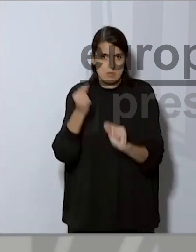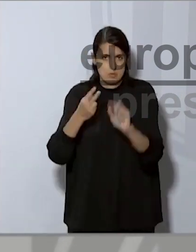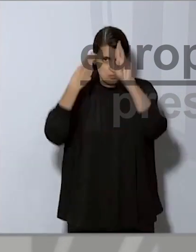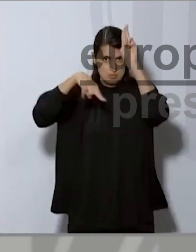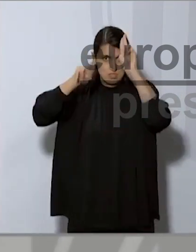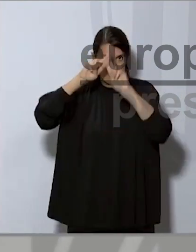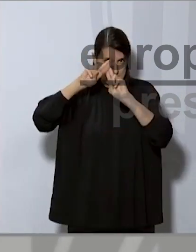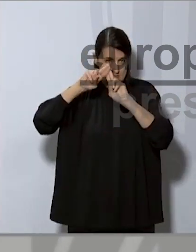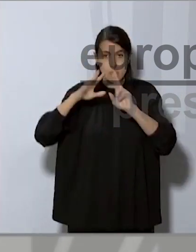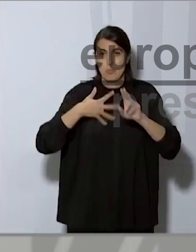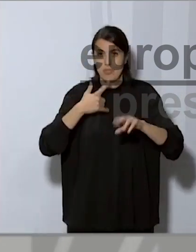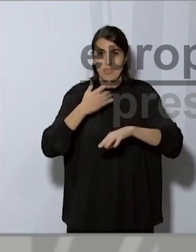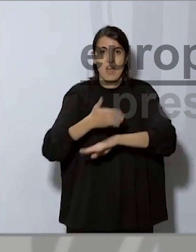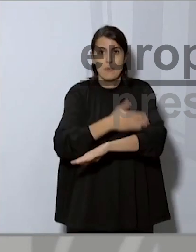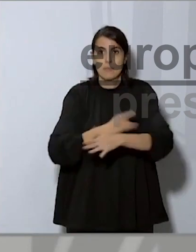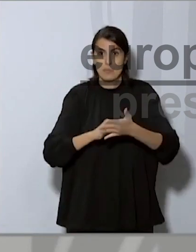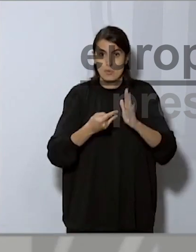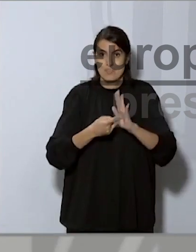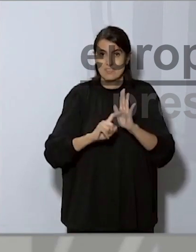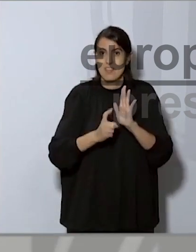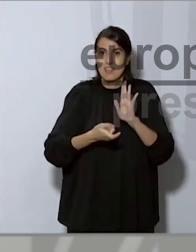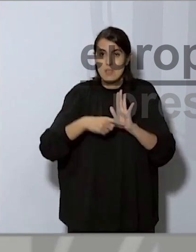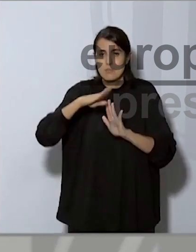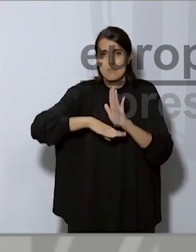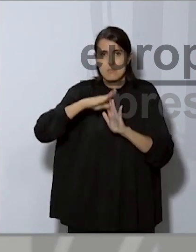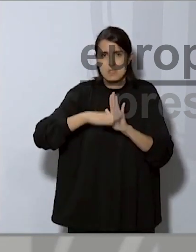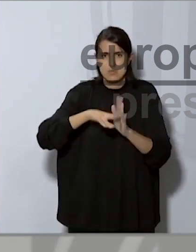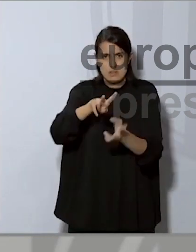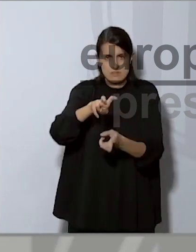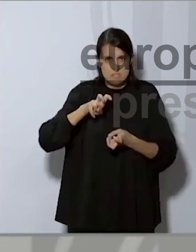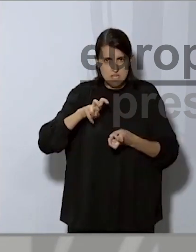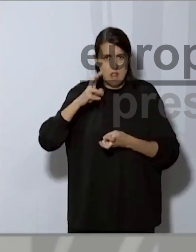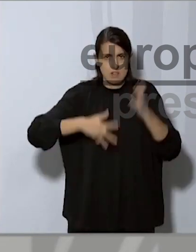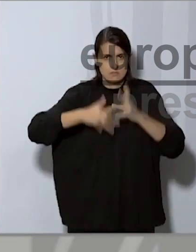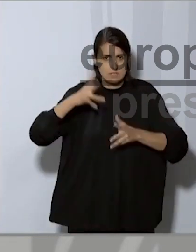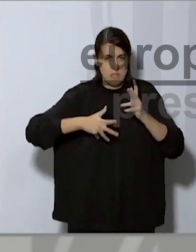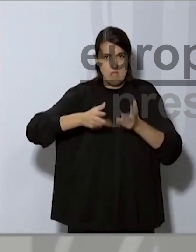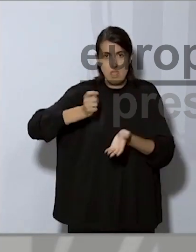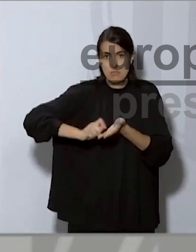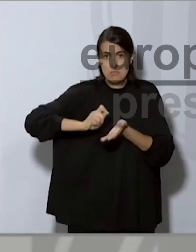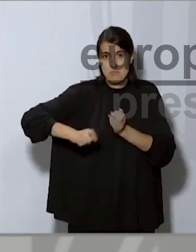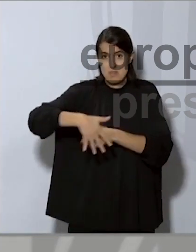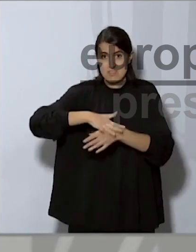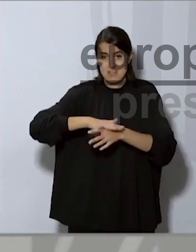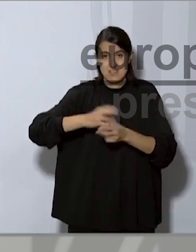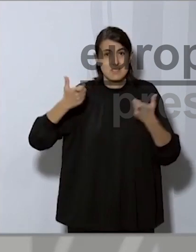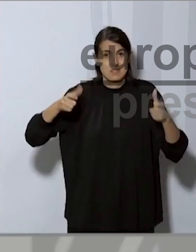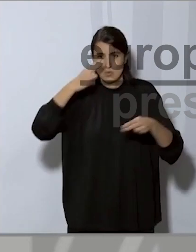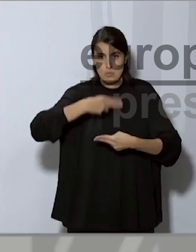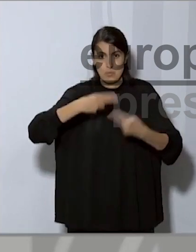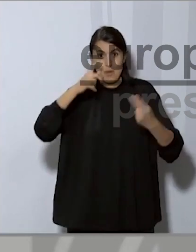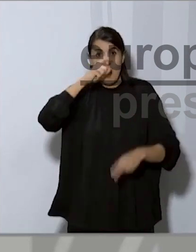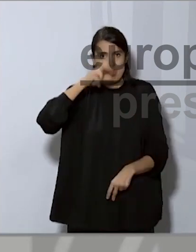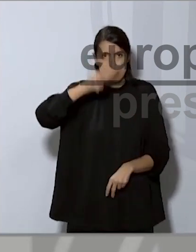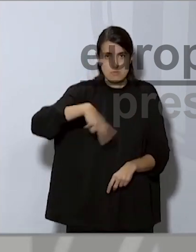Generalitat, l'avantprojecte de llei de mesures fiscals, financeres, administratives i del sector públic pel 2022, un